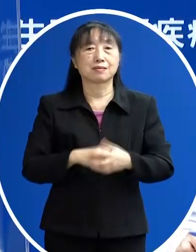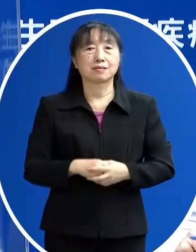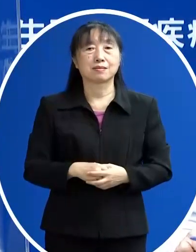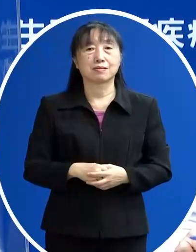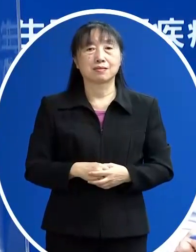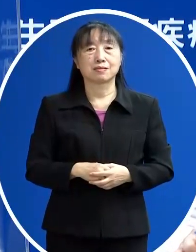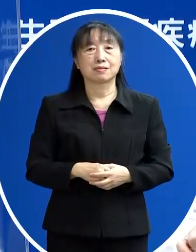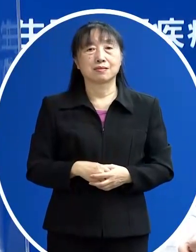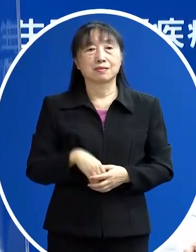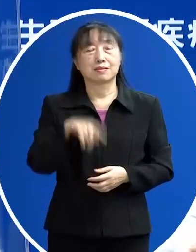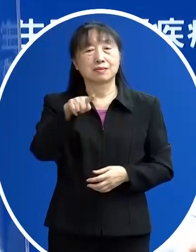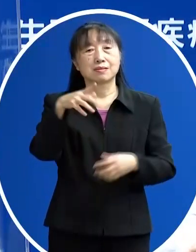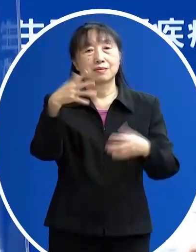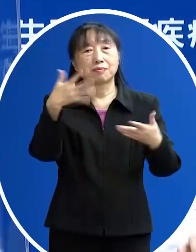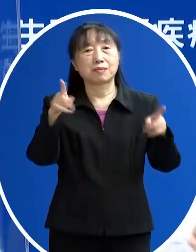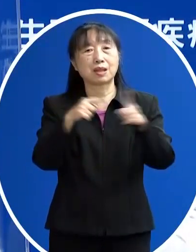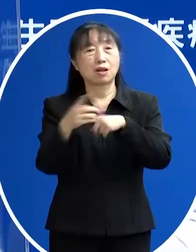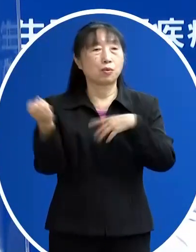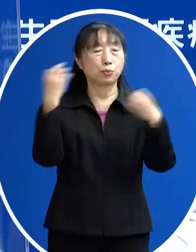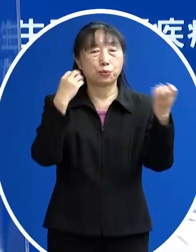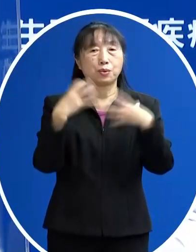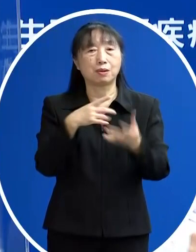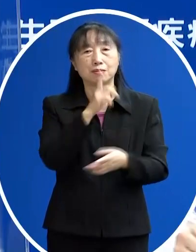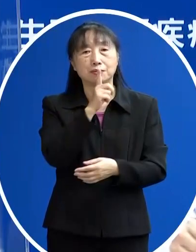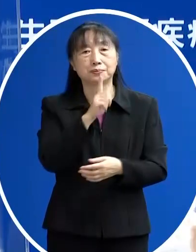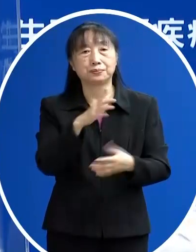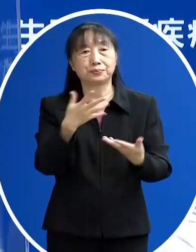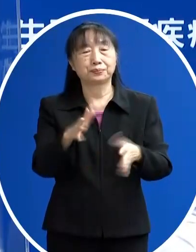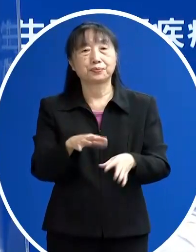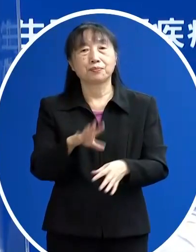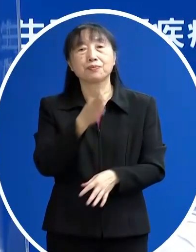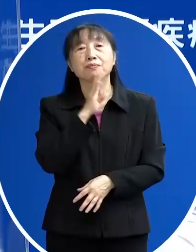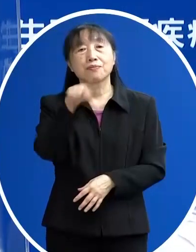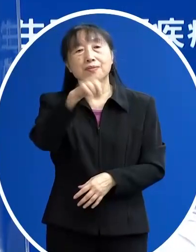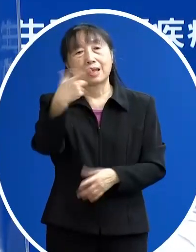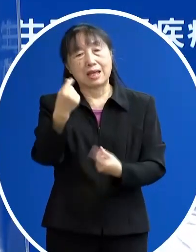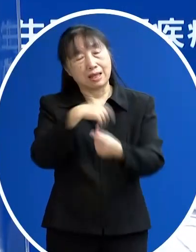的聲音很多 呼籲很多 那我希望大家還是趕快打疫苗